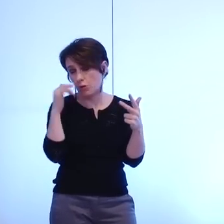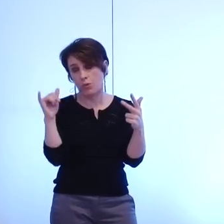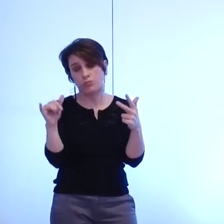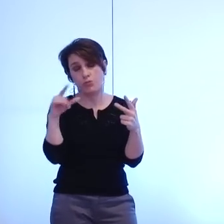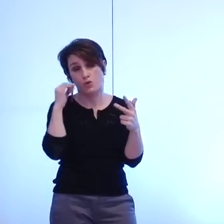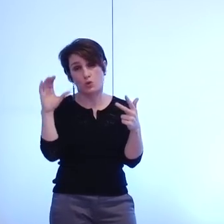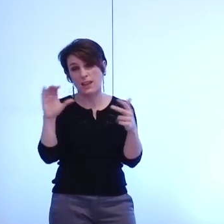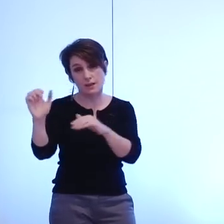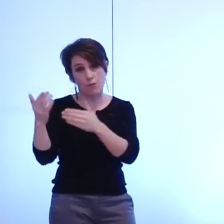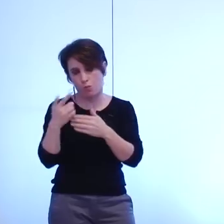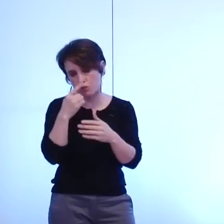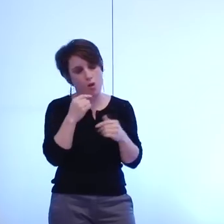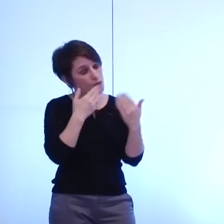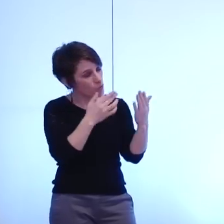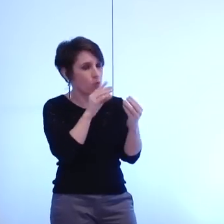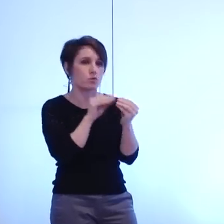Cazenave